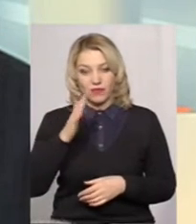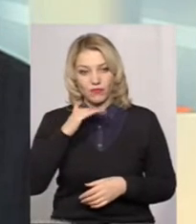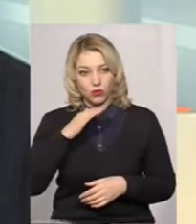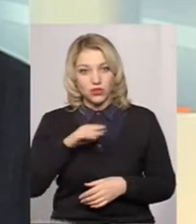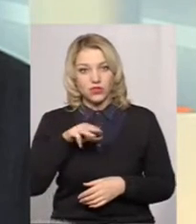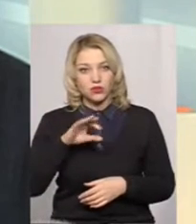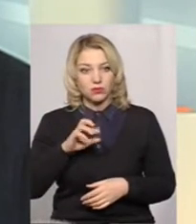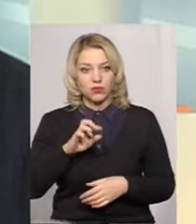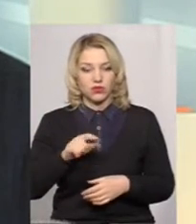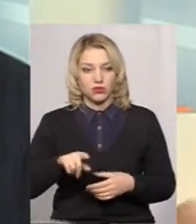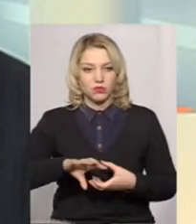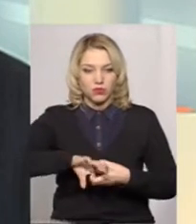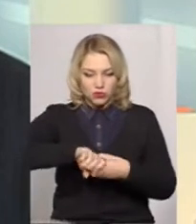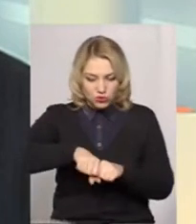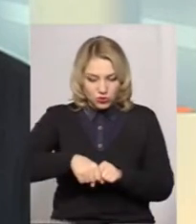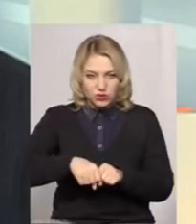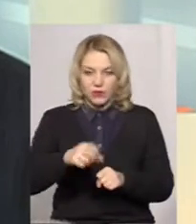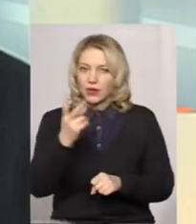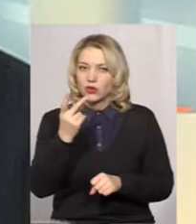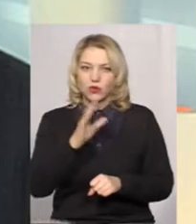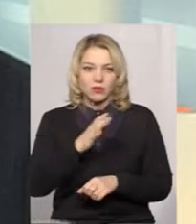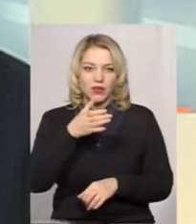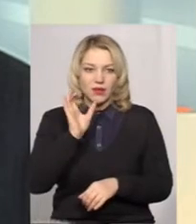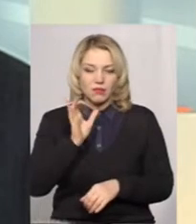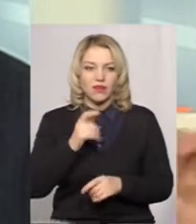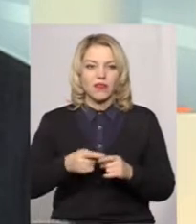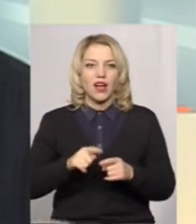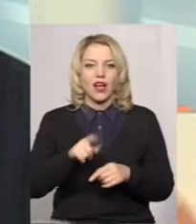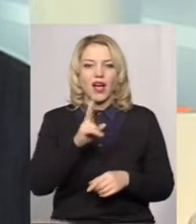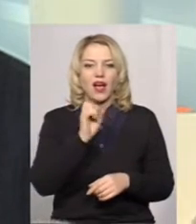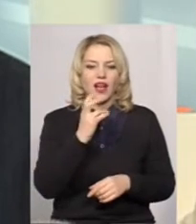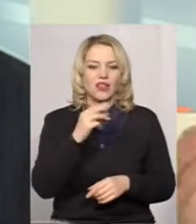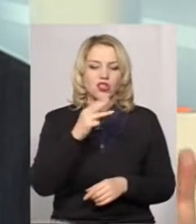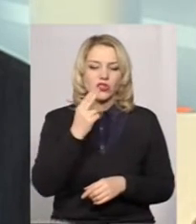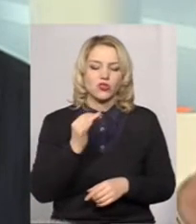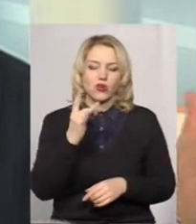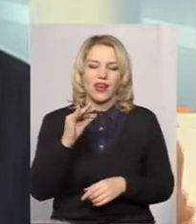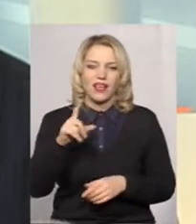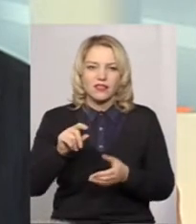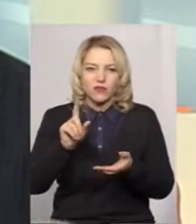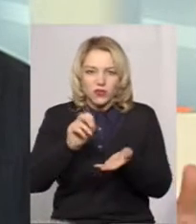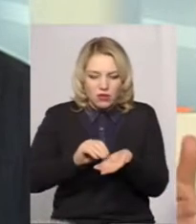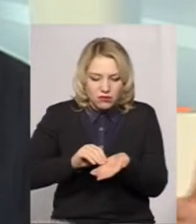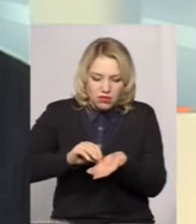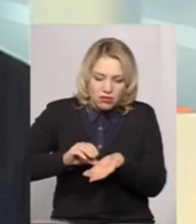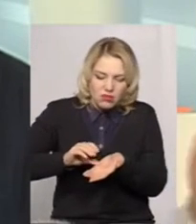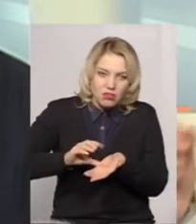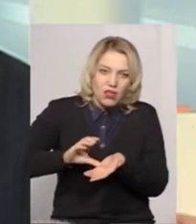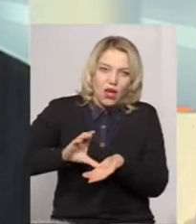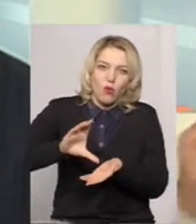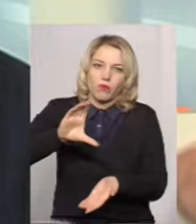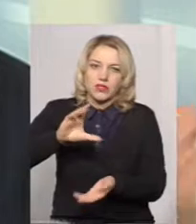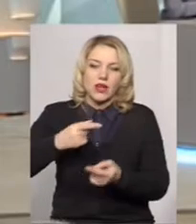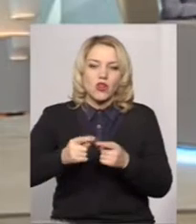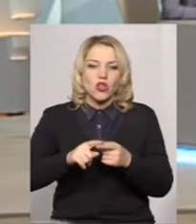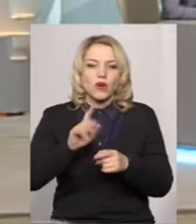скрутили, він би другого не випив. А то, що воно має канцерогенну і накопичувальну дію, і воно може проявитися